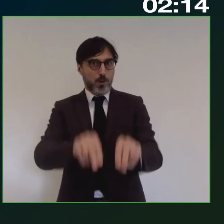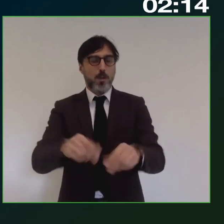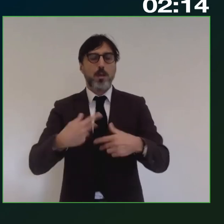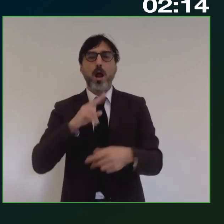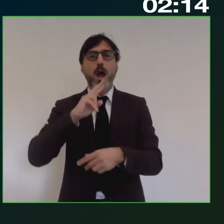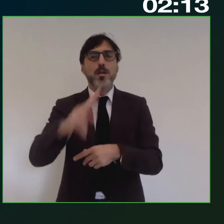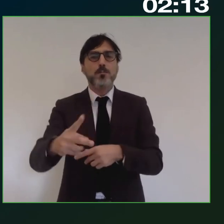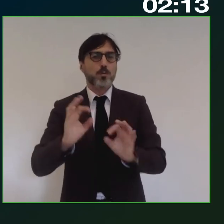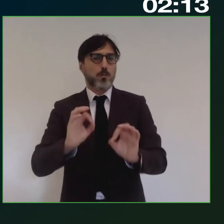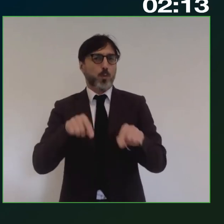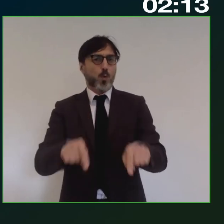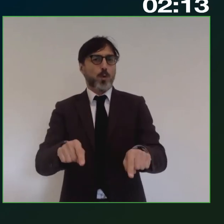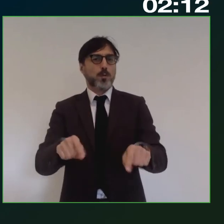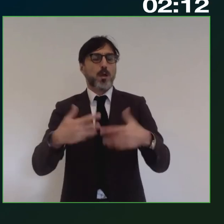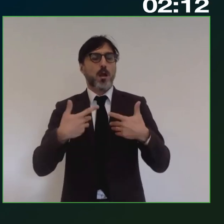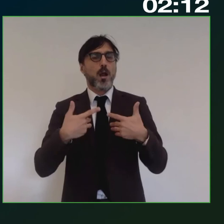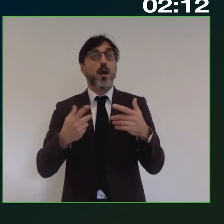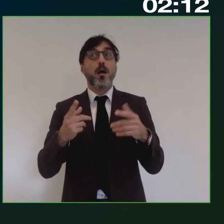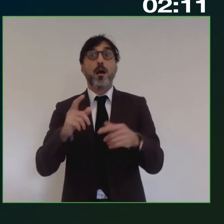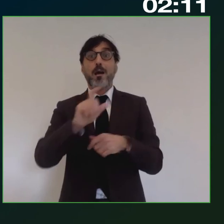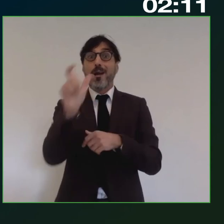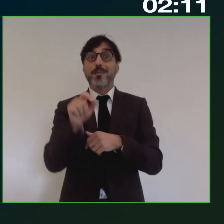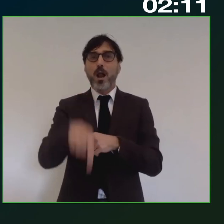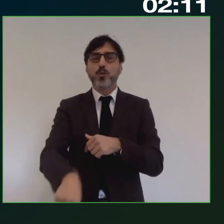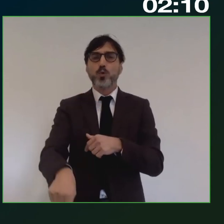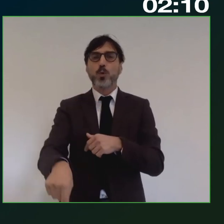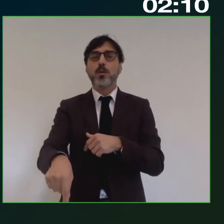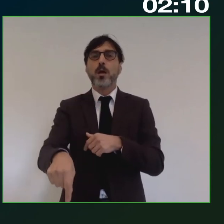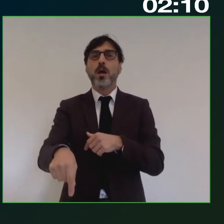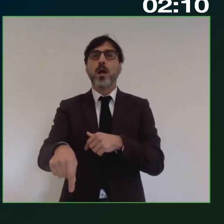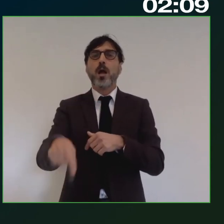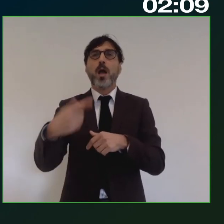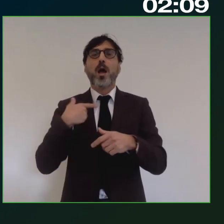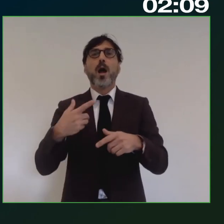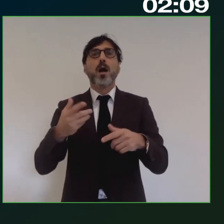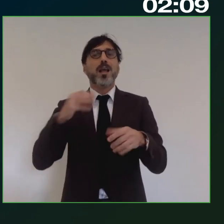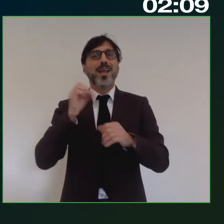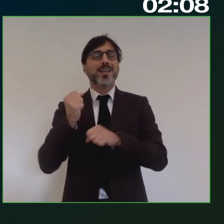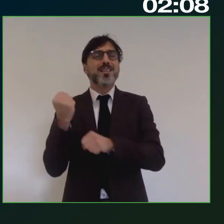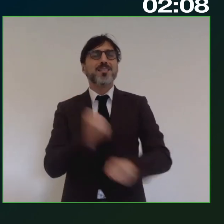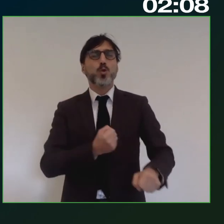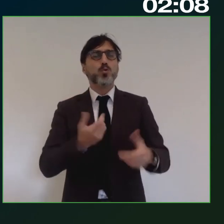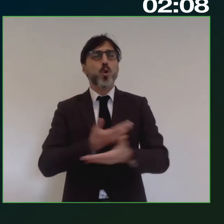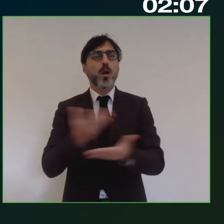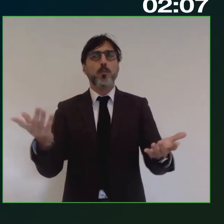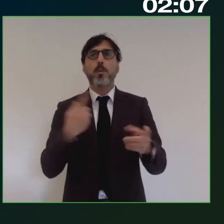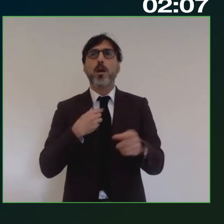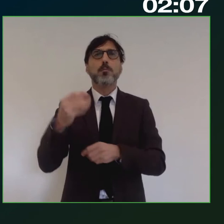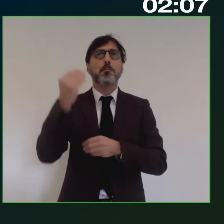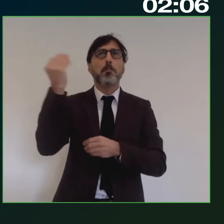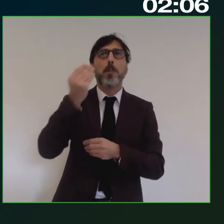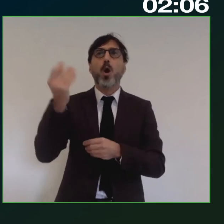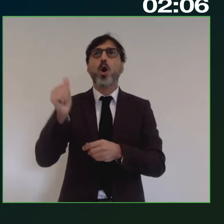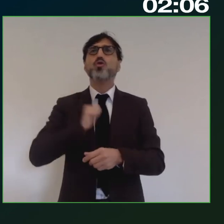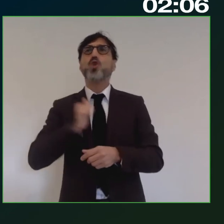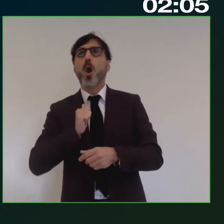non può essere che questa soprattutto nel mezzogiorno le istituzioni pubbliche devono smettere di pensare di far tutto